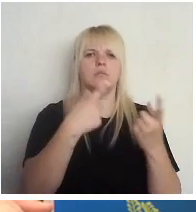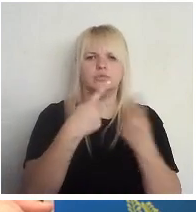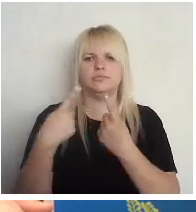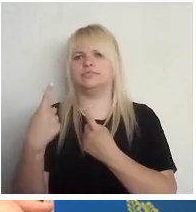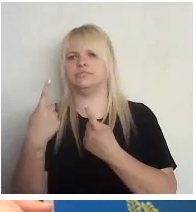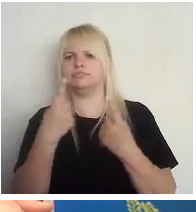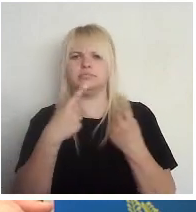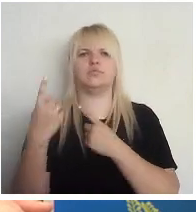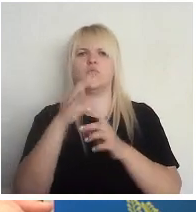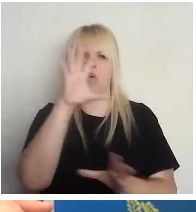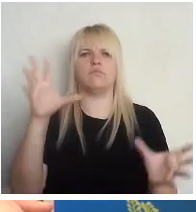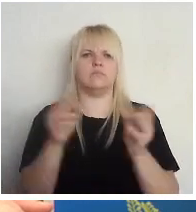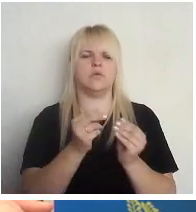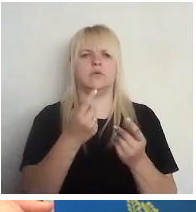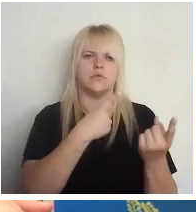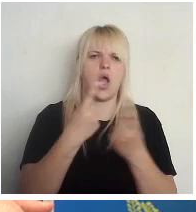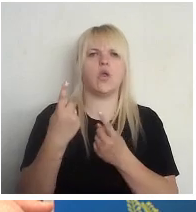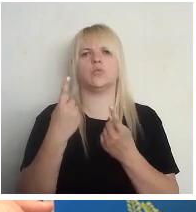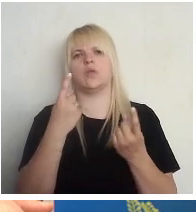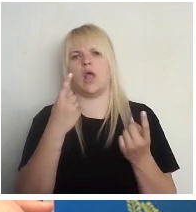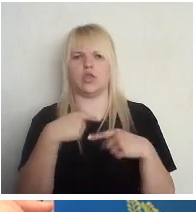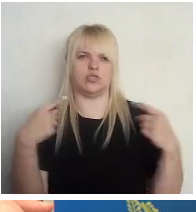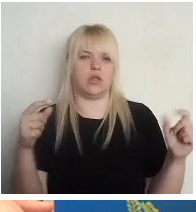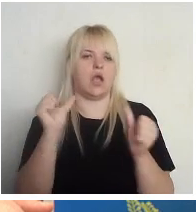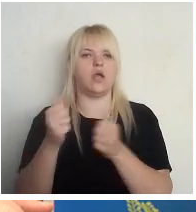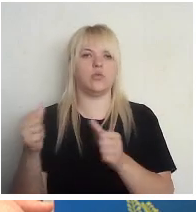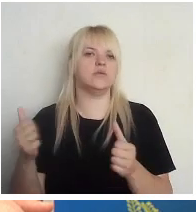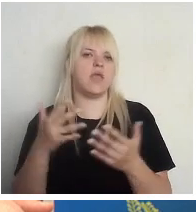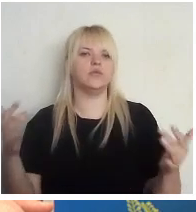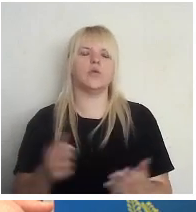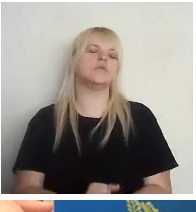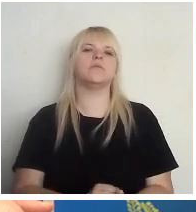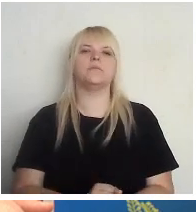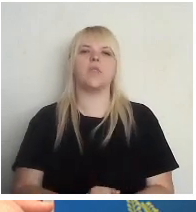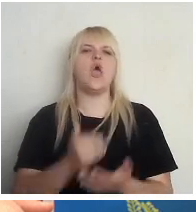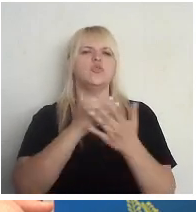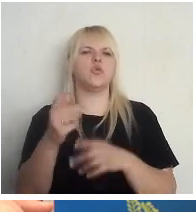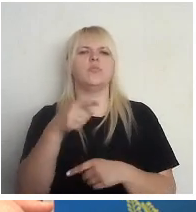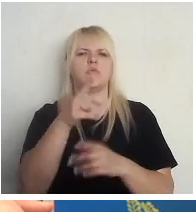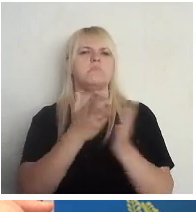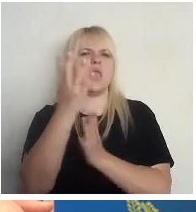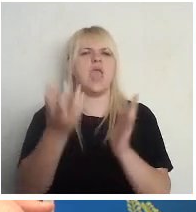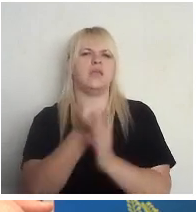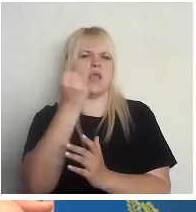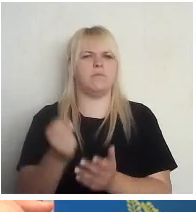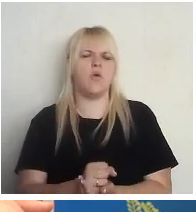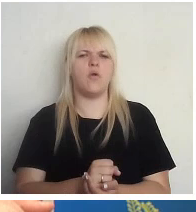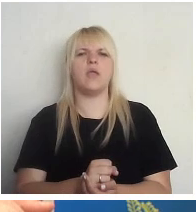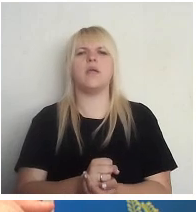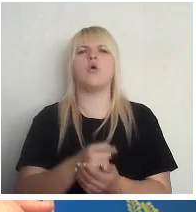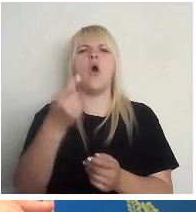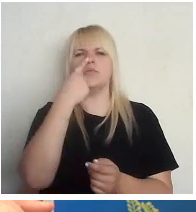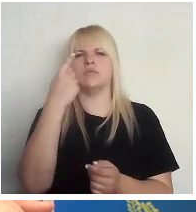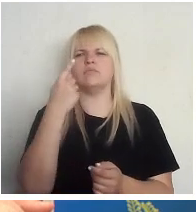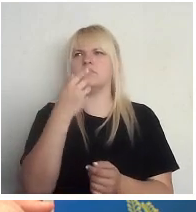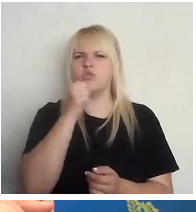sarunāties dažādākajos veidos. Turpinot par to piemību un par diesporu, un mēs nerēti, kā mēs arī